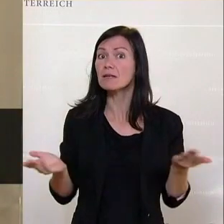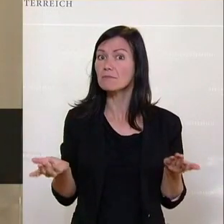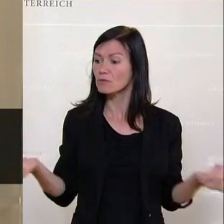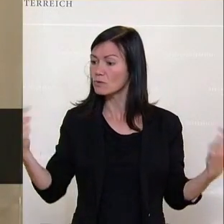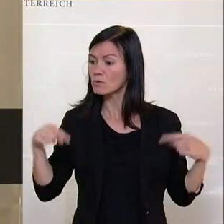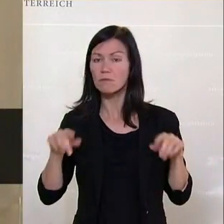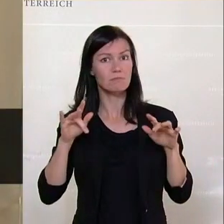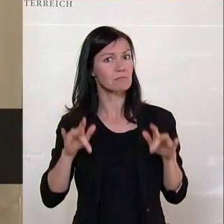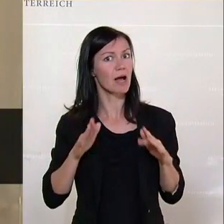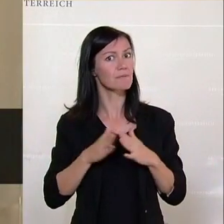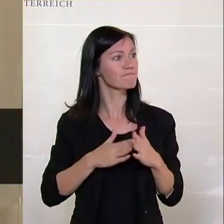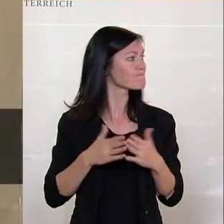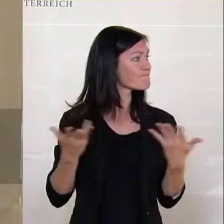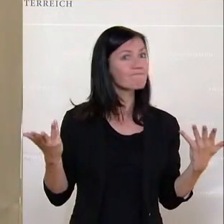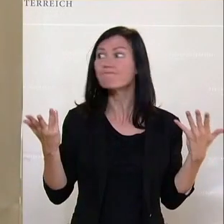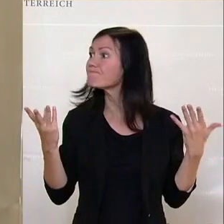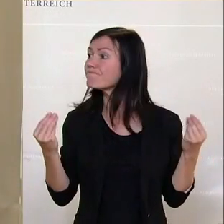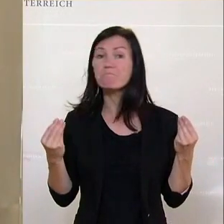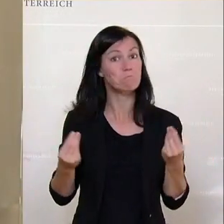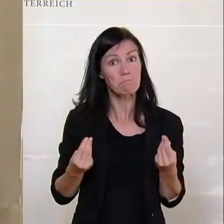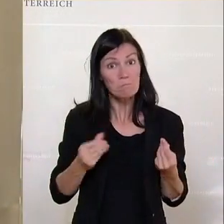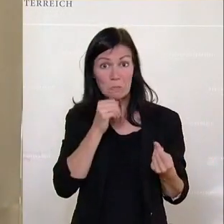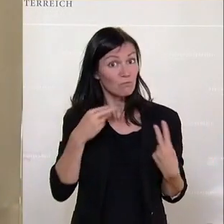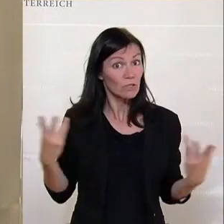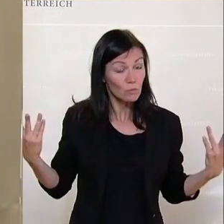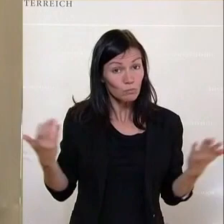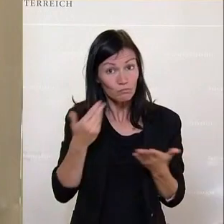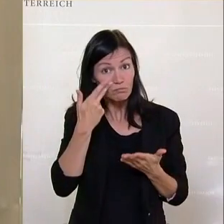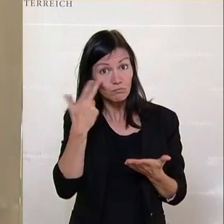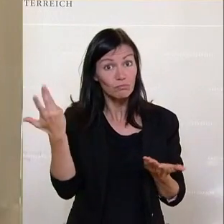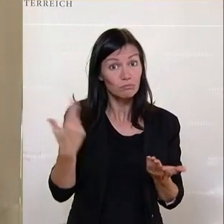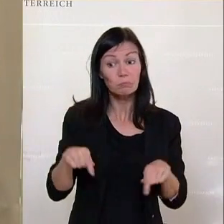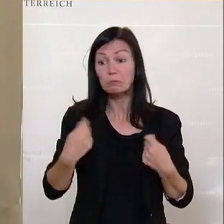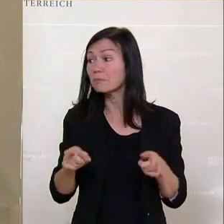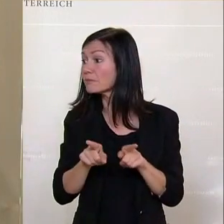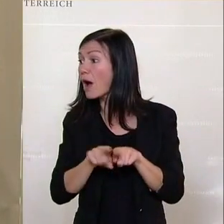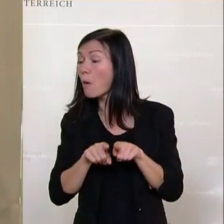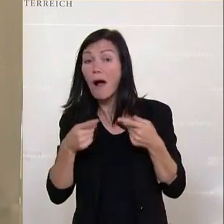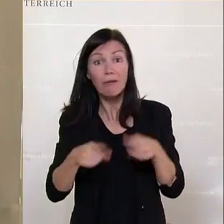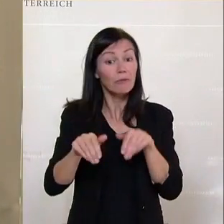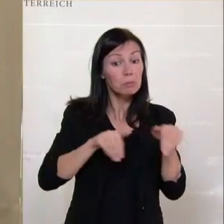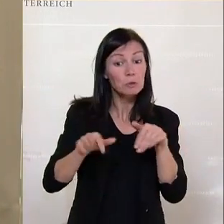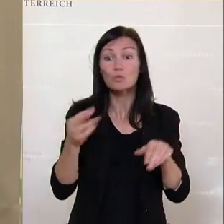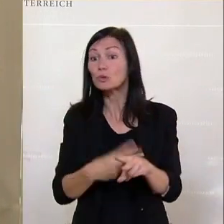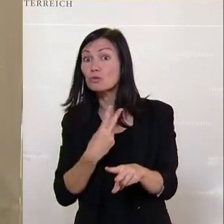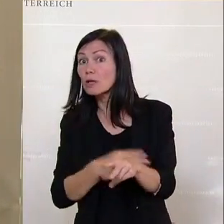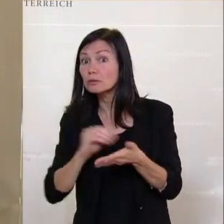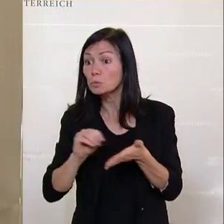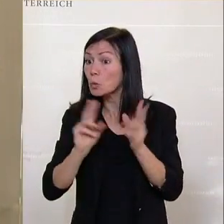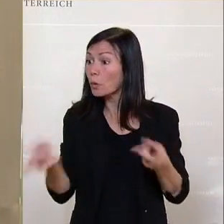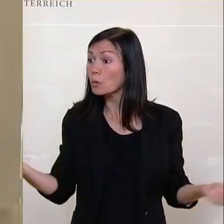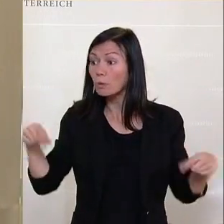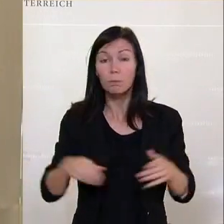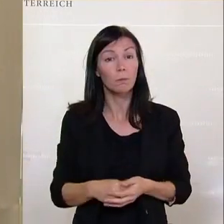die Aufwartung zu machen und da zu sein. Also es gibt ja auch andere Minister, Staatssekretäre, aber dass gar keiner da ist, also kann man